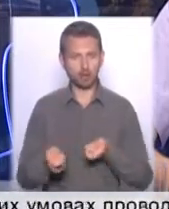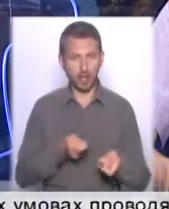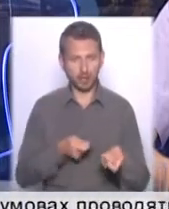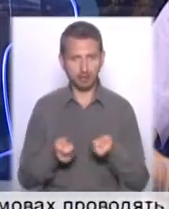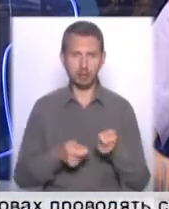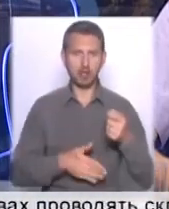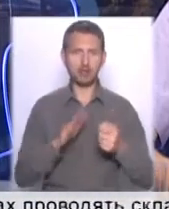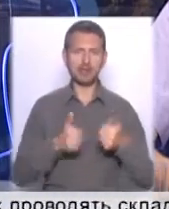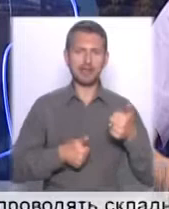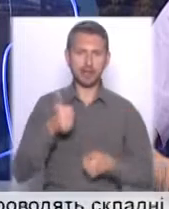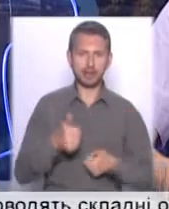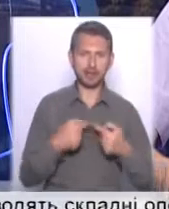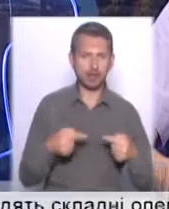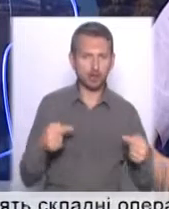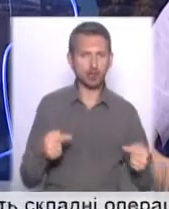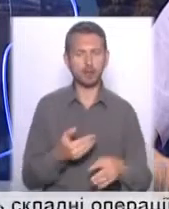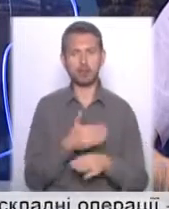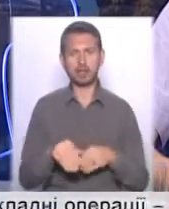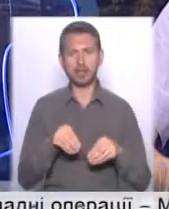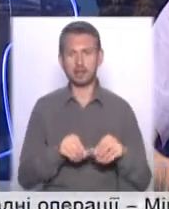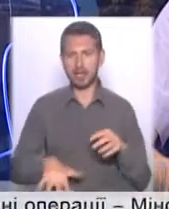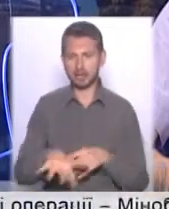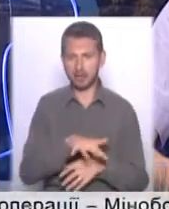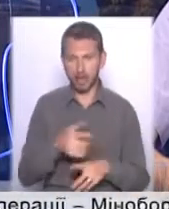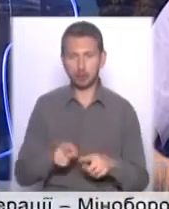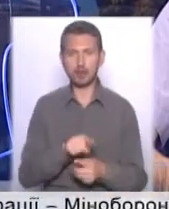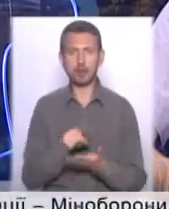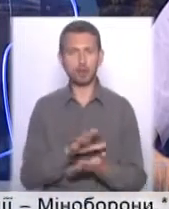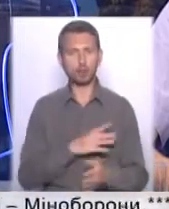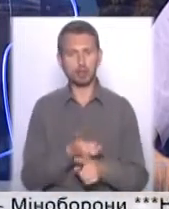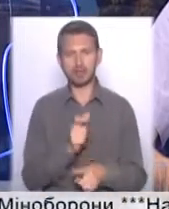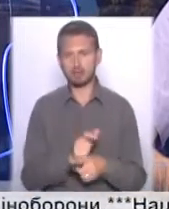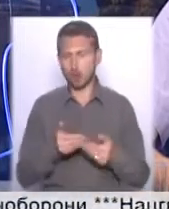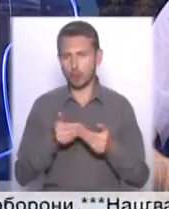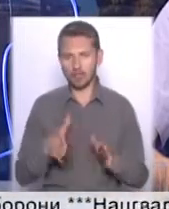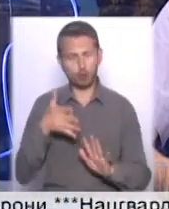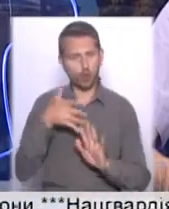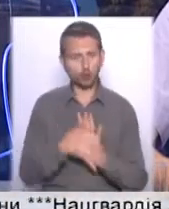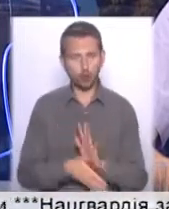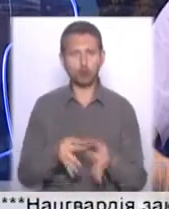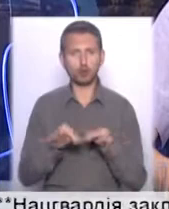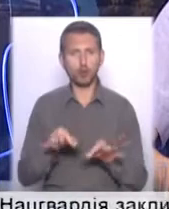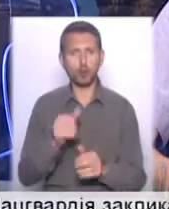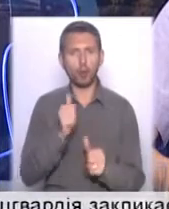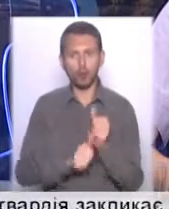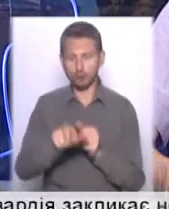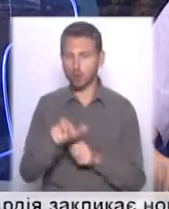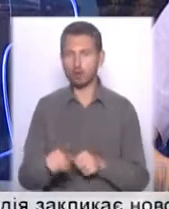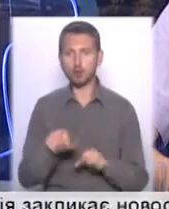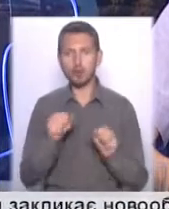Тендерних речей, виділення земельних ділянок, це все має бути максимально відкрито і прозоро, доступно кожному кияну, щоб подивитися,